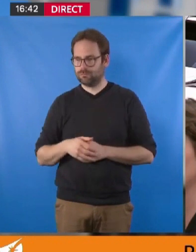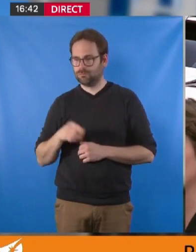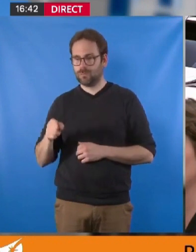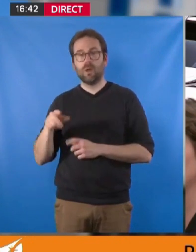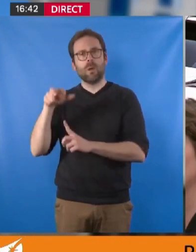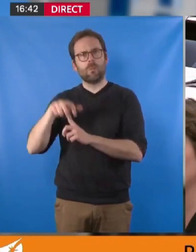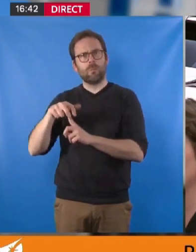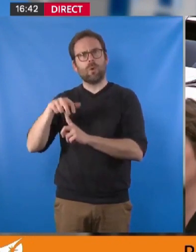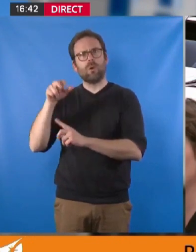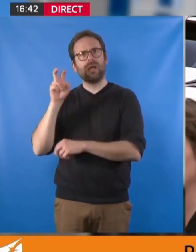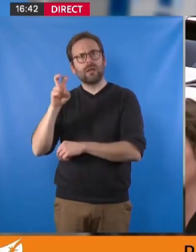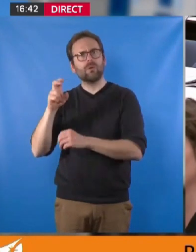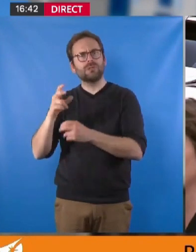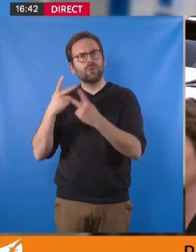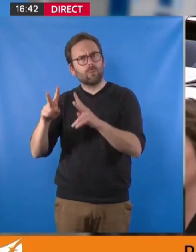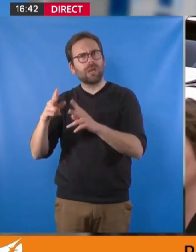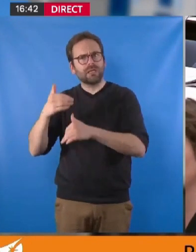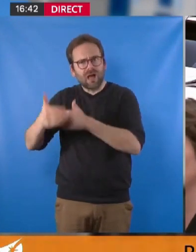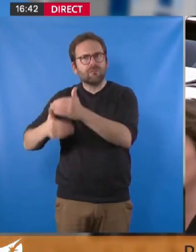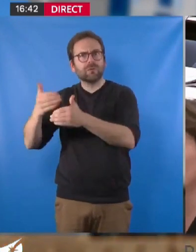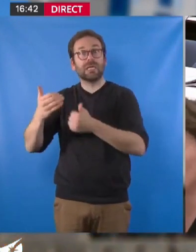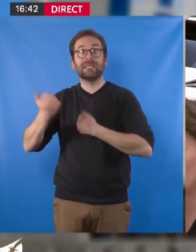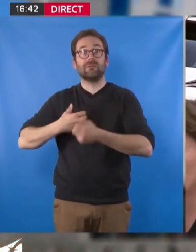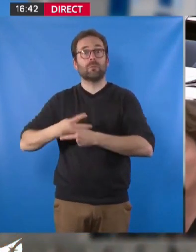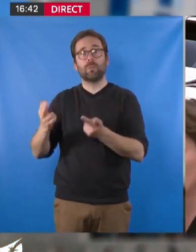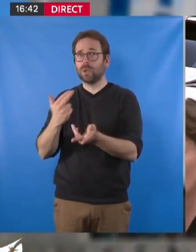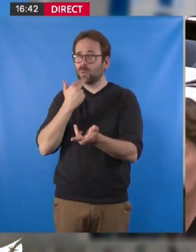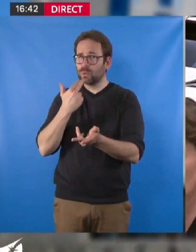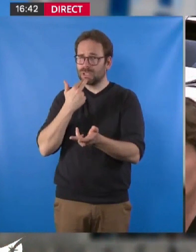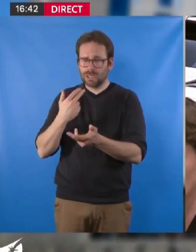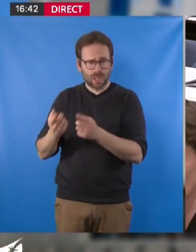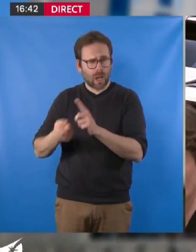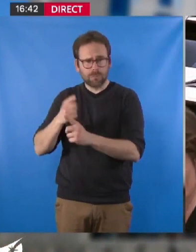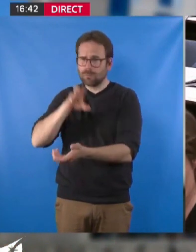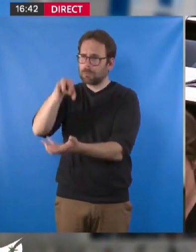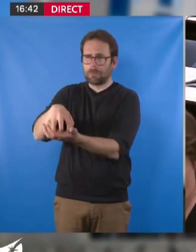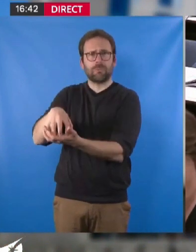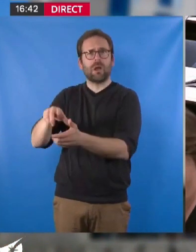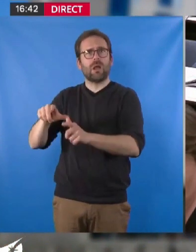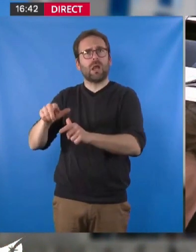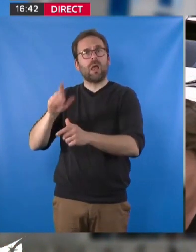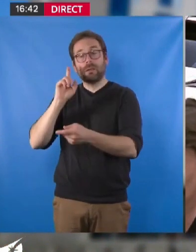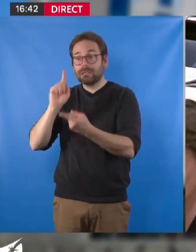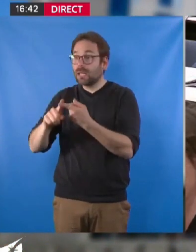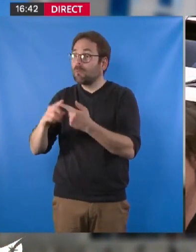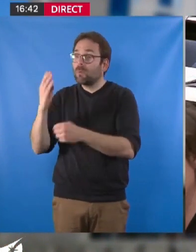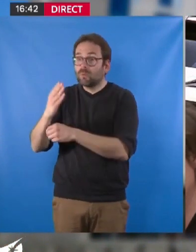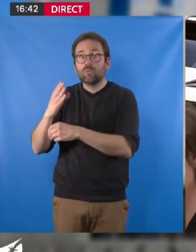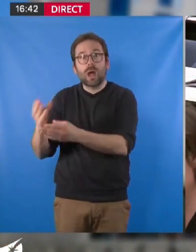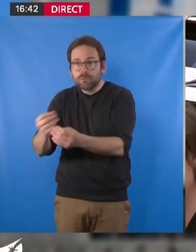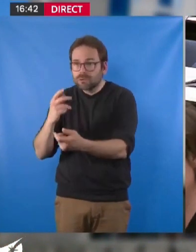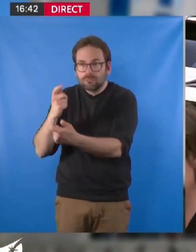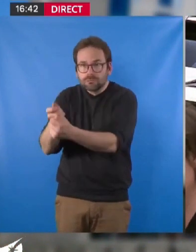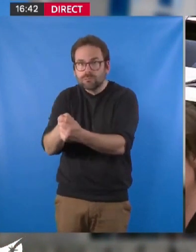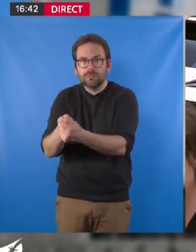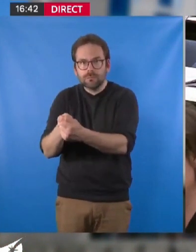ce pôle d'écologie urbaine, ce pôle de service public si utile et si structurant justement pour répondre aux besoins de nos habitants et de nos